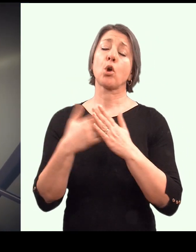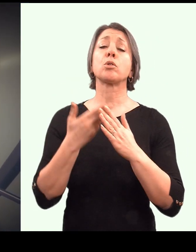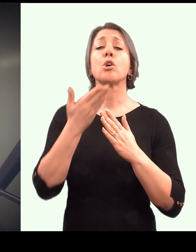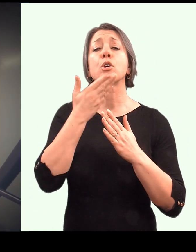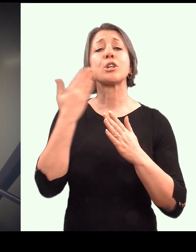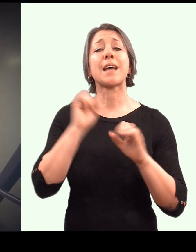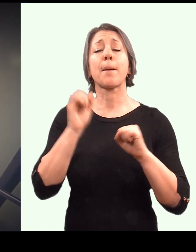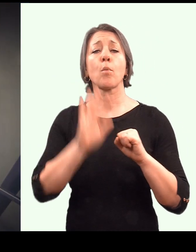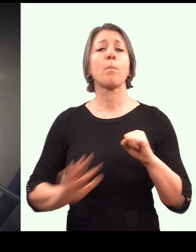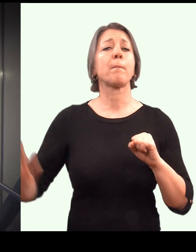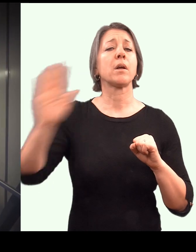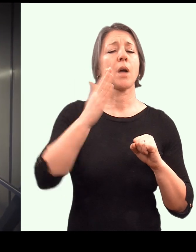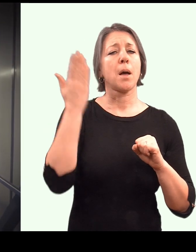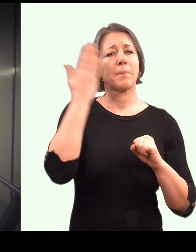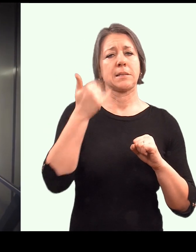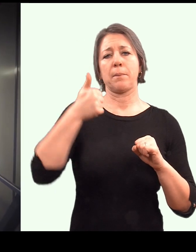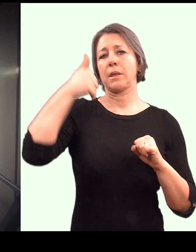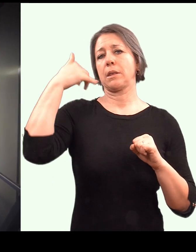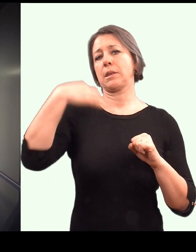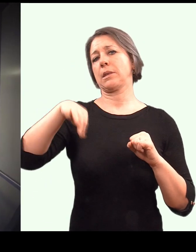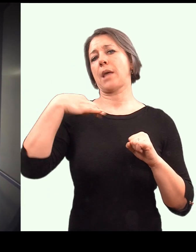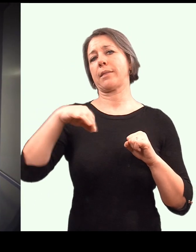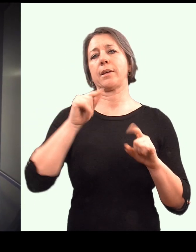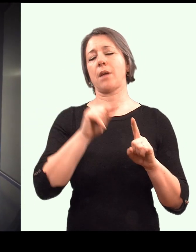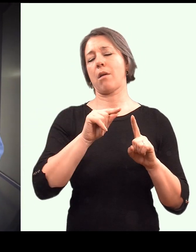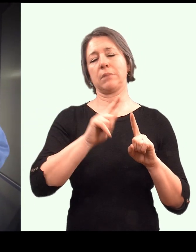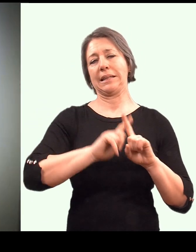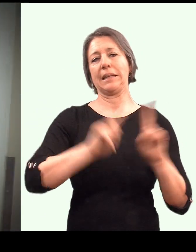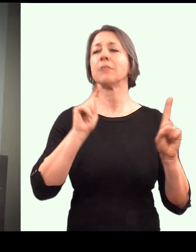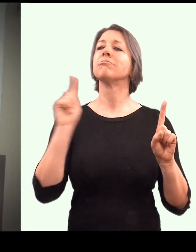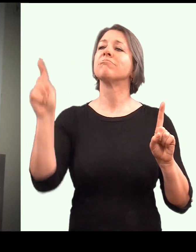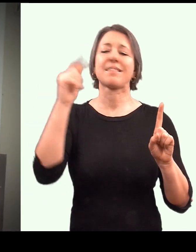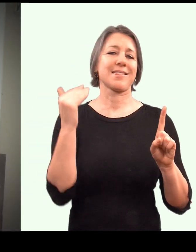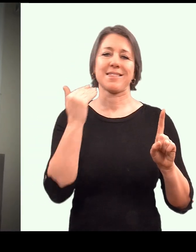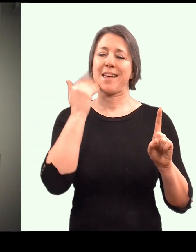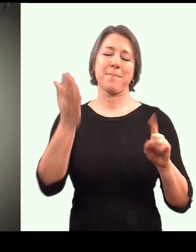jaksi jiná než ty ostatní lékařské fakulty.